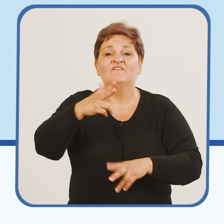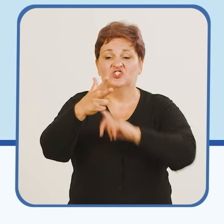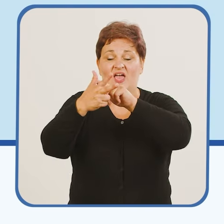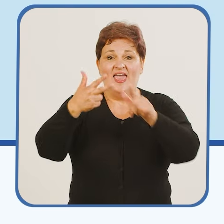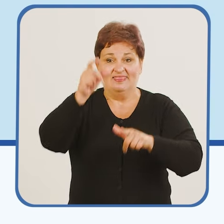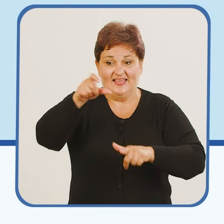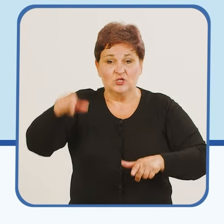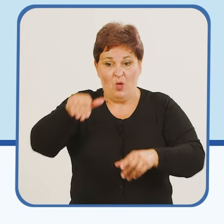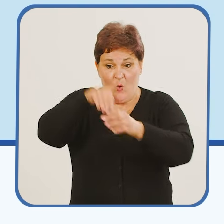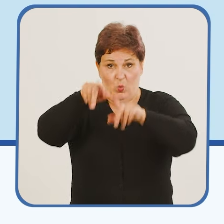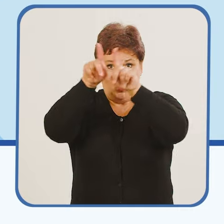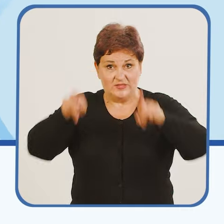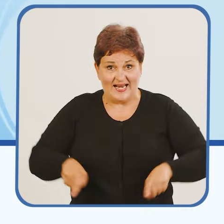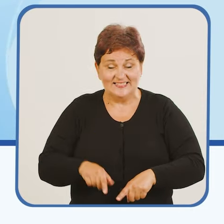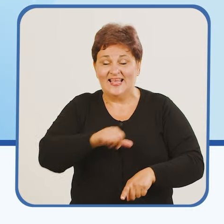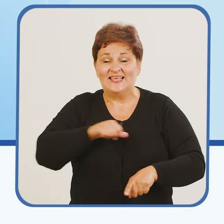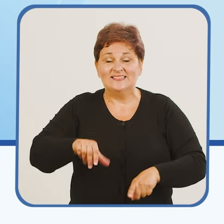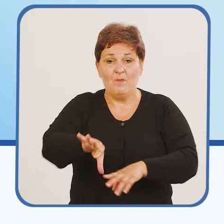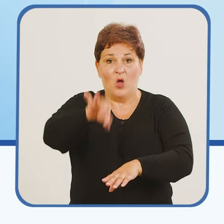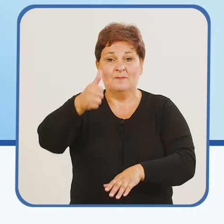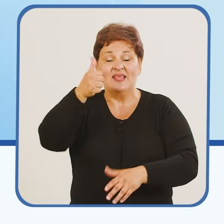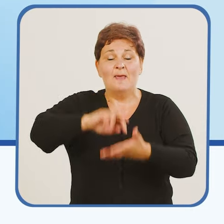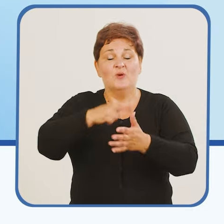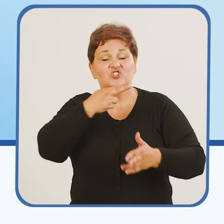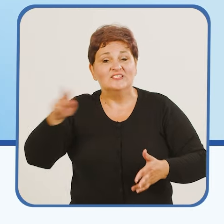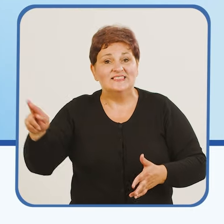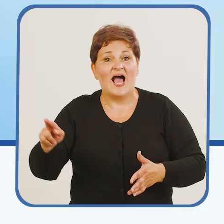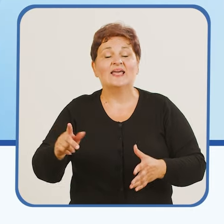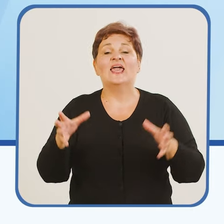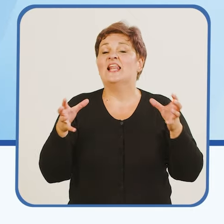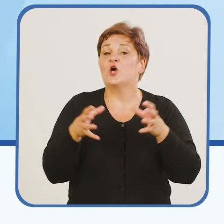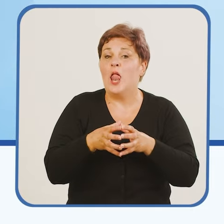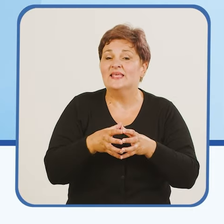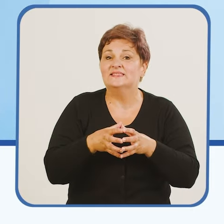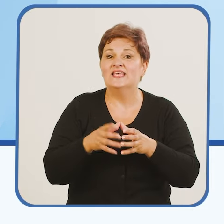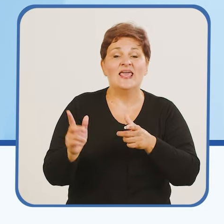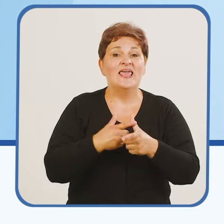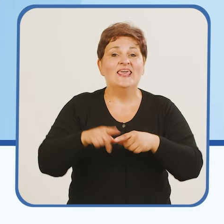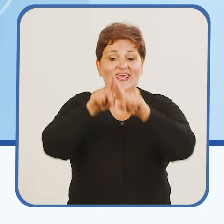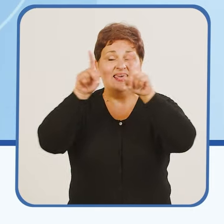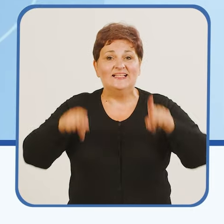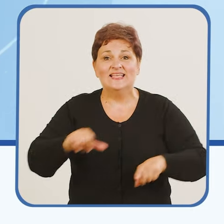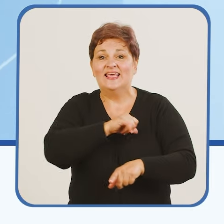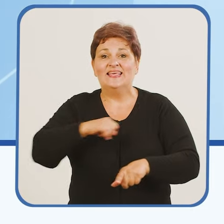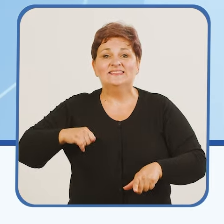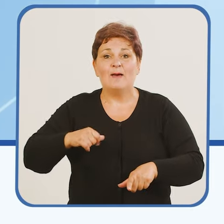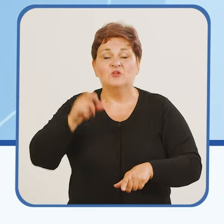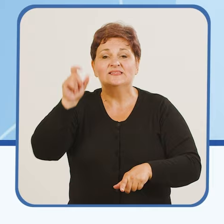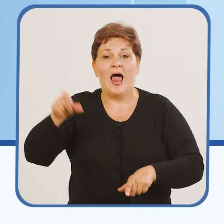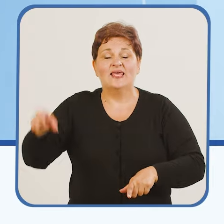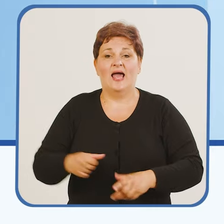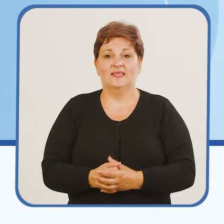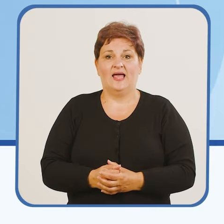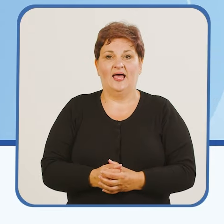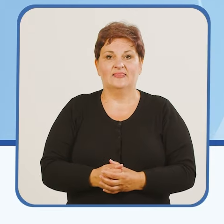ili najviše tri kandidata unutar liste samo jedne odobrane političke stranke ili koalicije, ili liste neovisnih